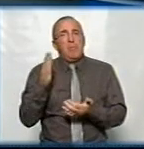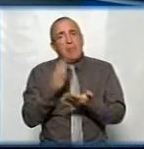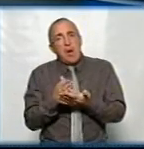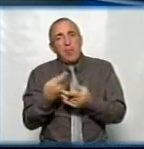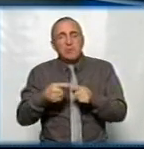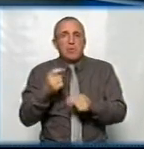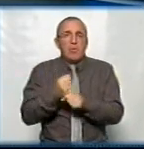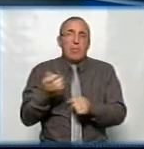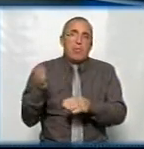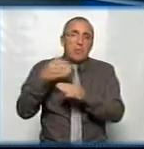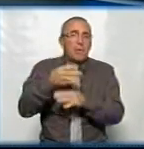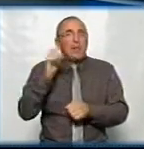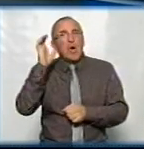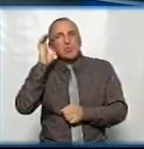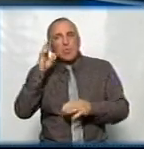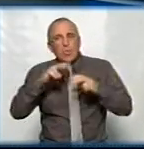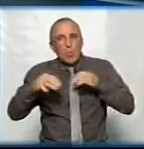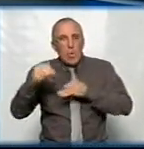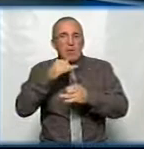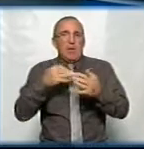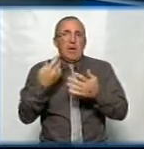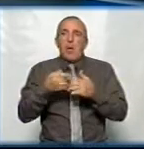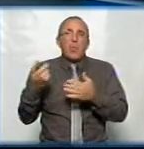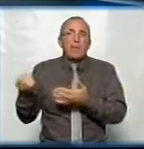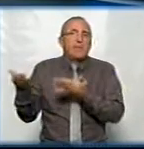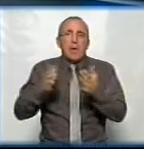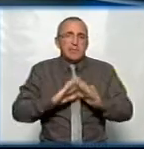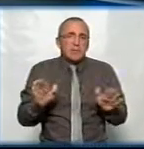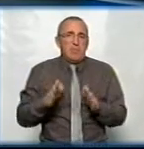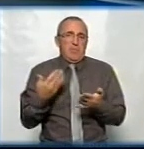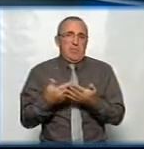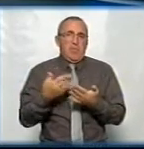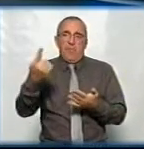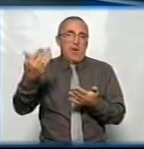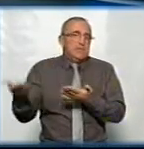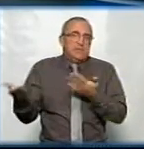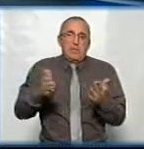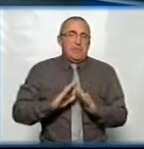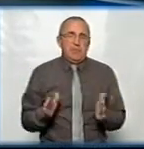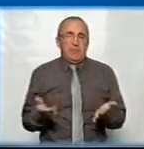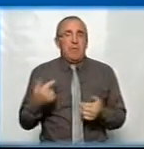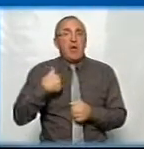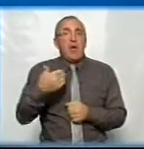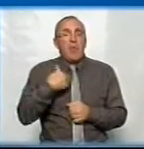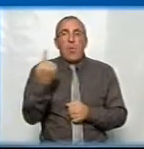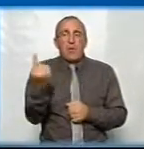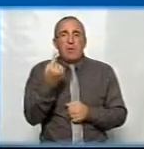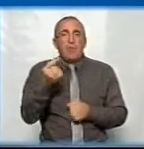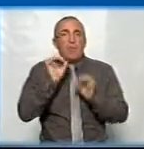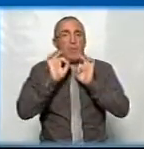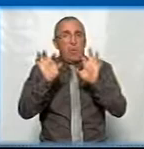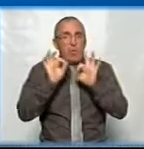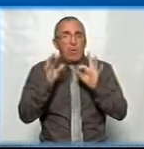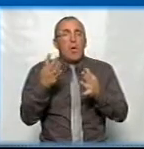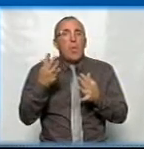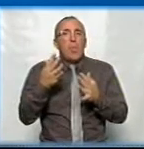це робити, які прийшли на слухання, чи не прийшли, яких не запросили, зокрема, наприклад, вас? Я хочу, единственное, прокомментирувати,